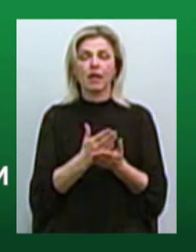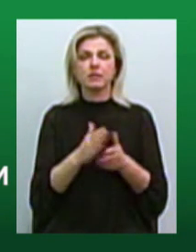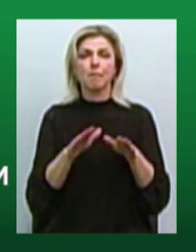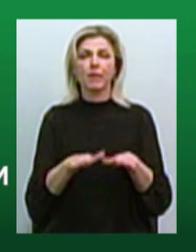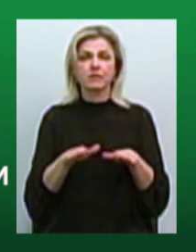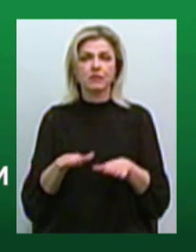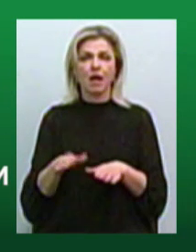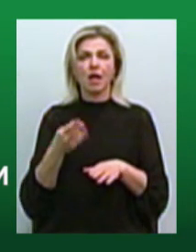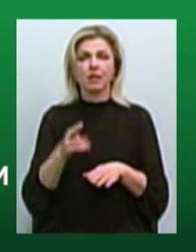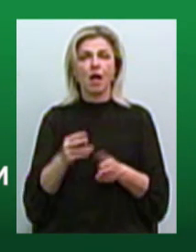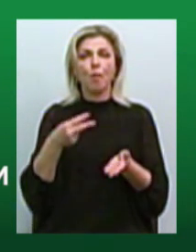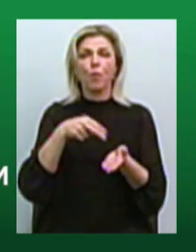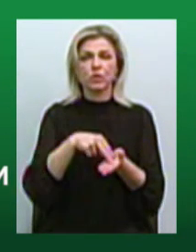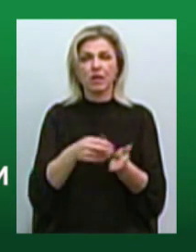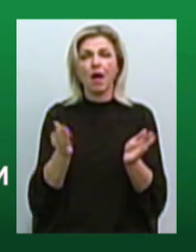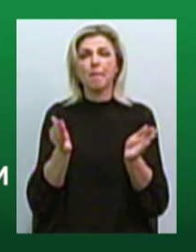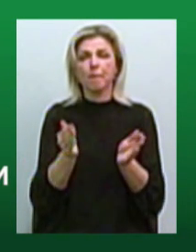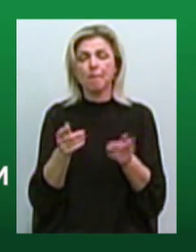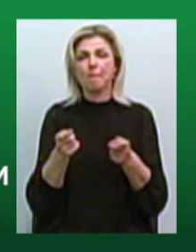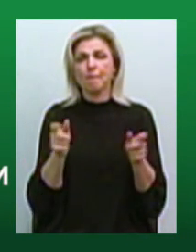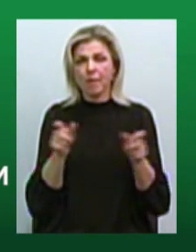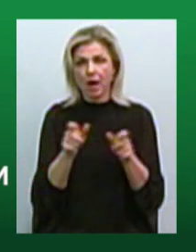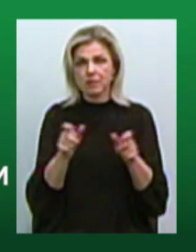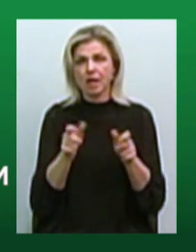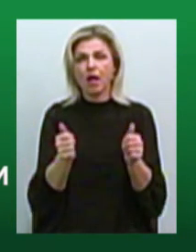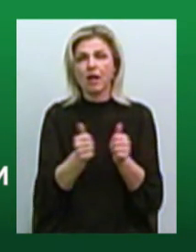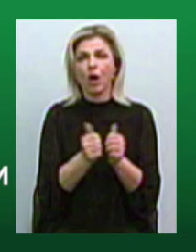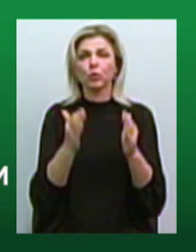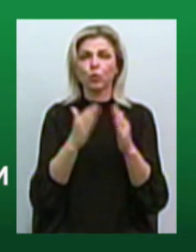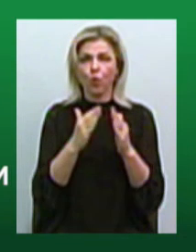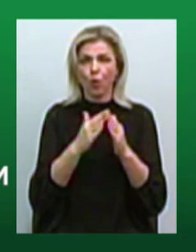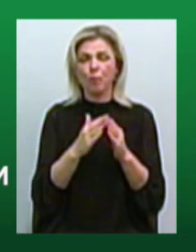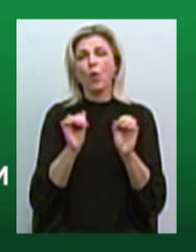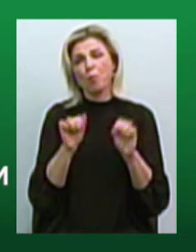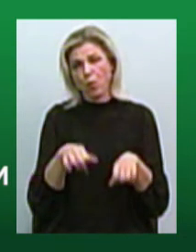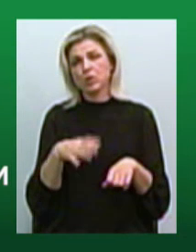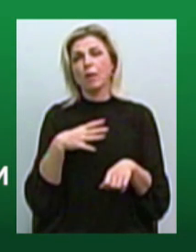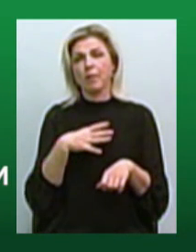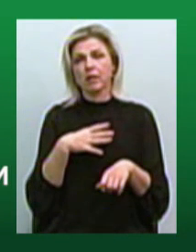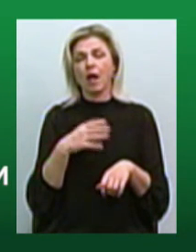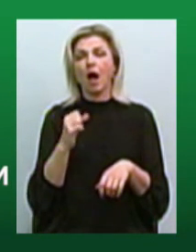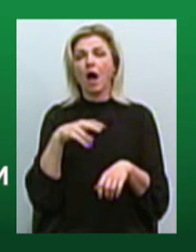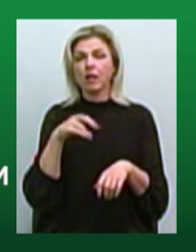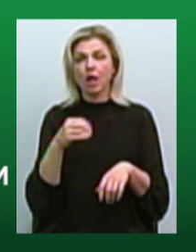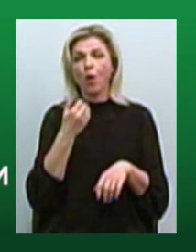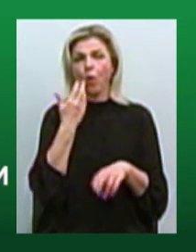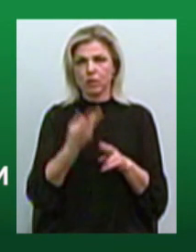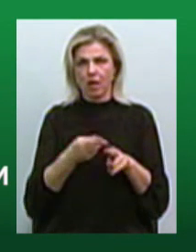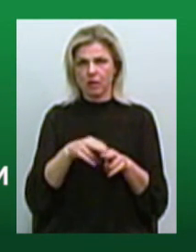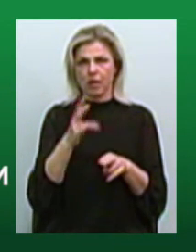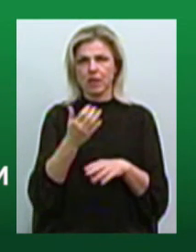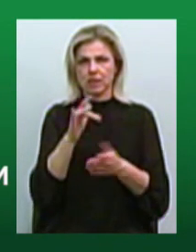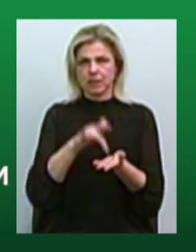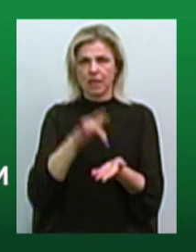розміщення формату магазин біля дому, так, це ще може бути. Але ж коли це на центральних